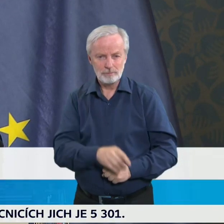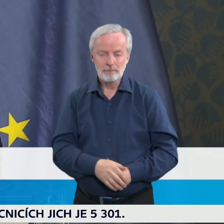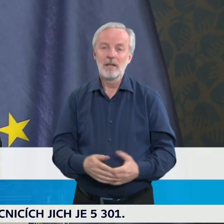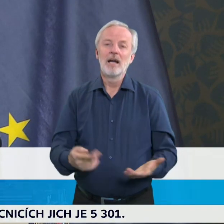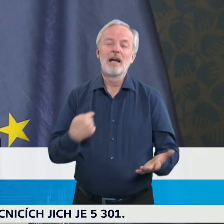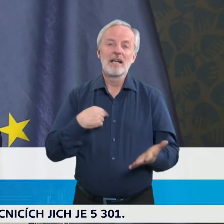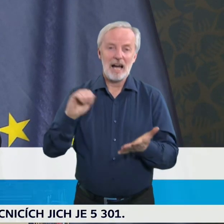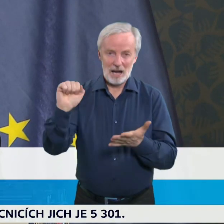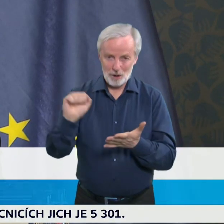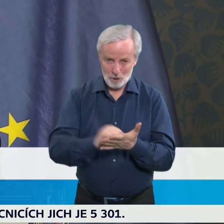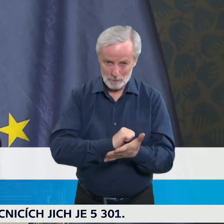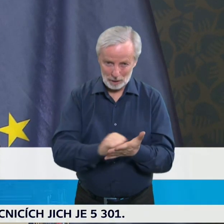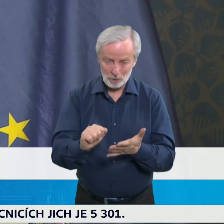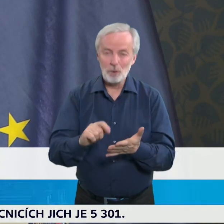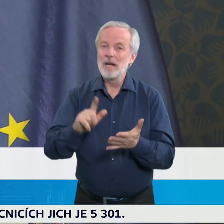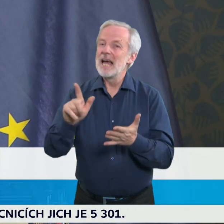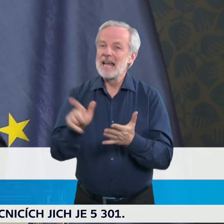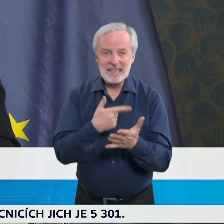vám řekl, nejsem zvyklý se vzdávat.